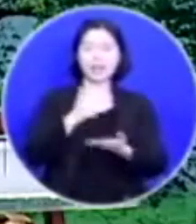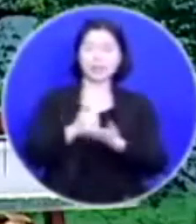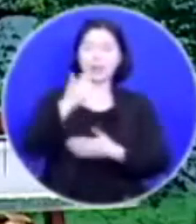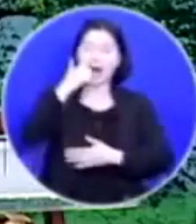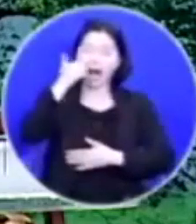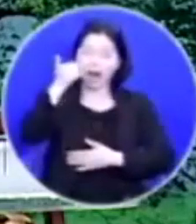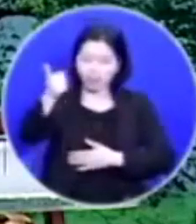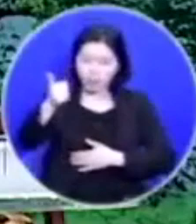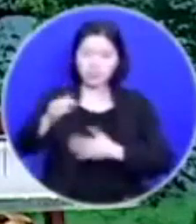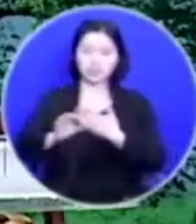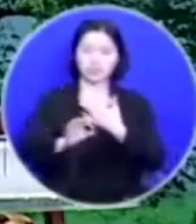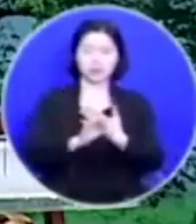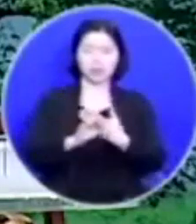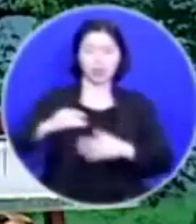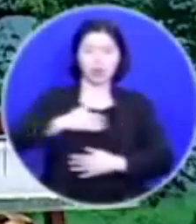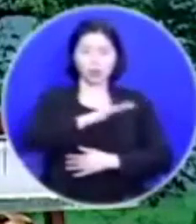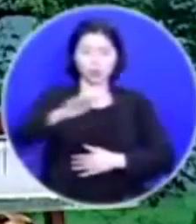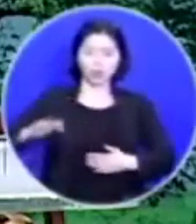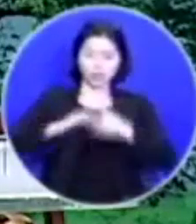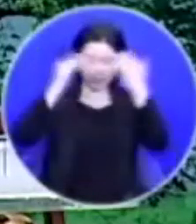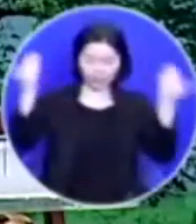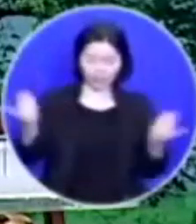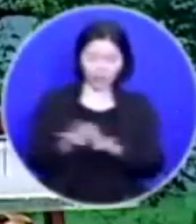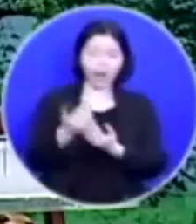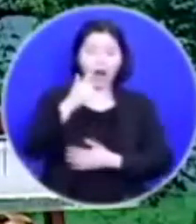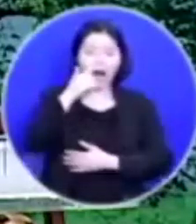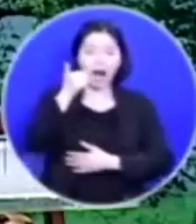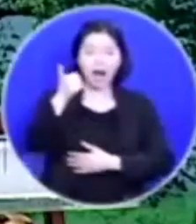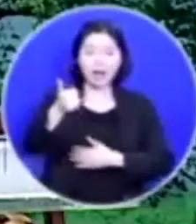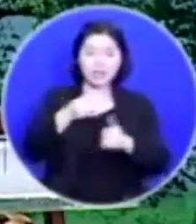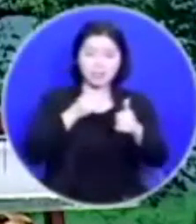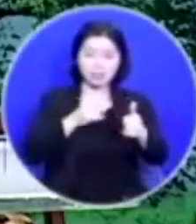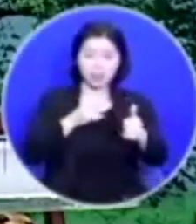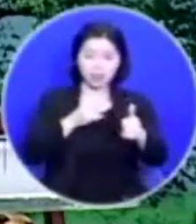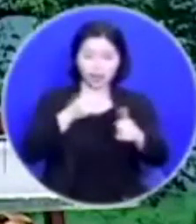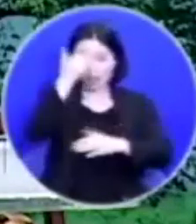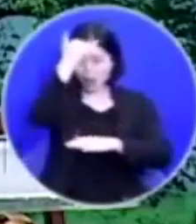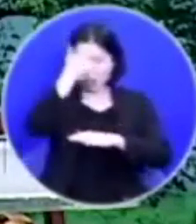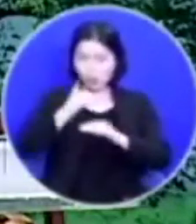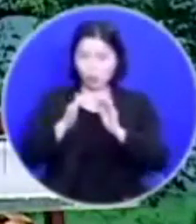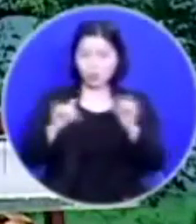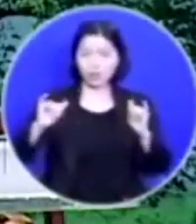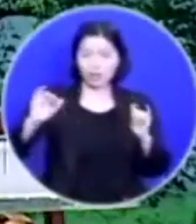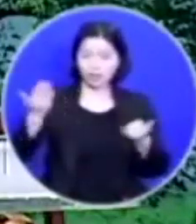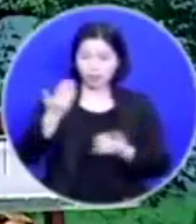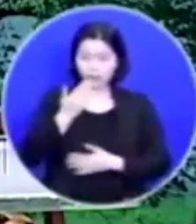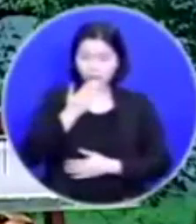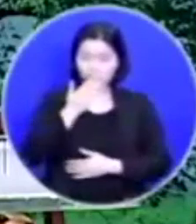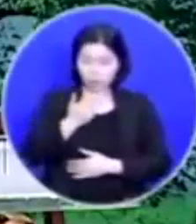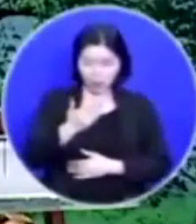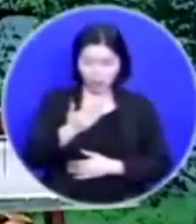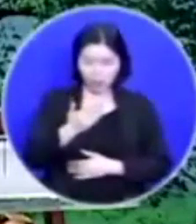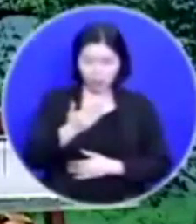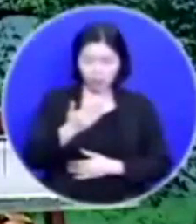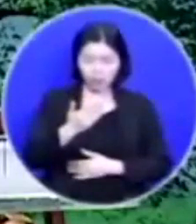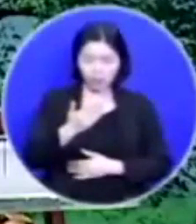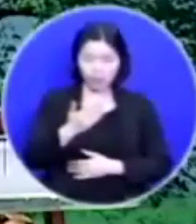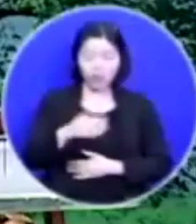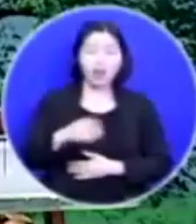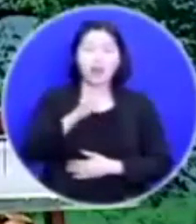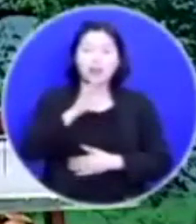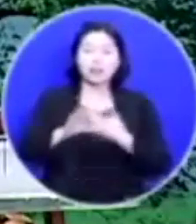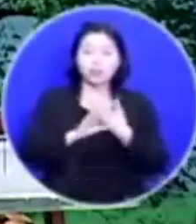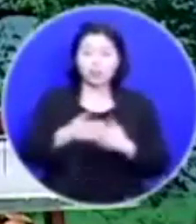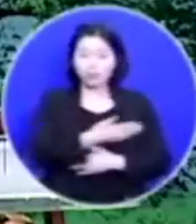우리는 다 하나님에게 효자가 다 됐겠죠 그러면 여러분들은 하나님에게 다